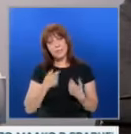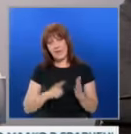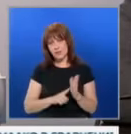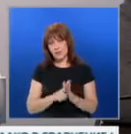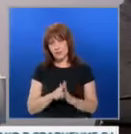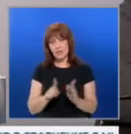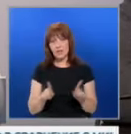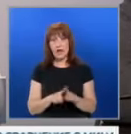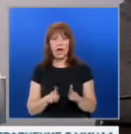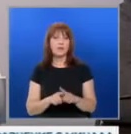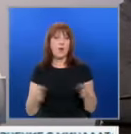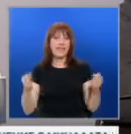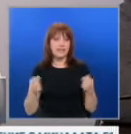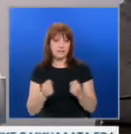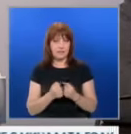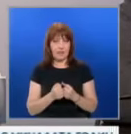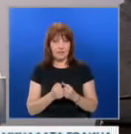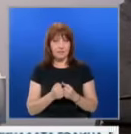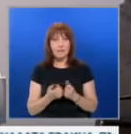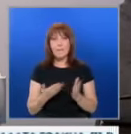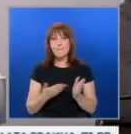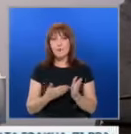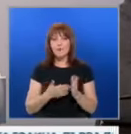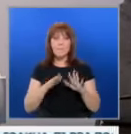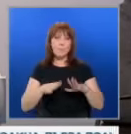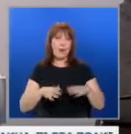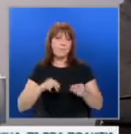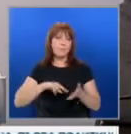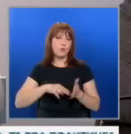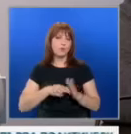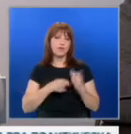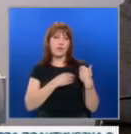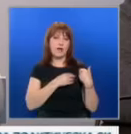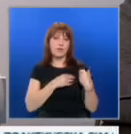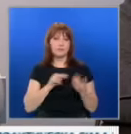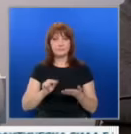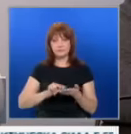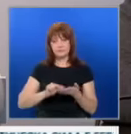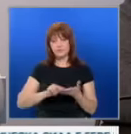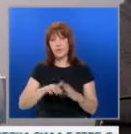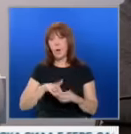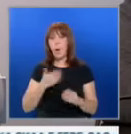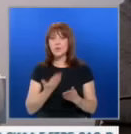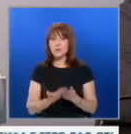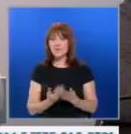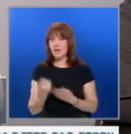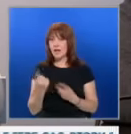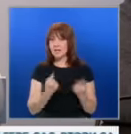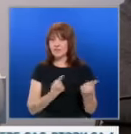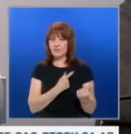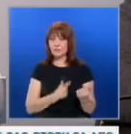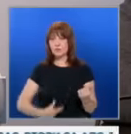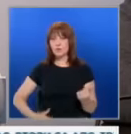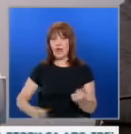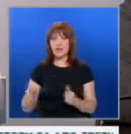катастрофални. Поради което поемам политическата отговорност и подавам оставка. Свиквам Националния съвет.